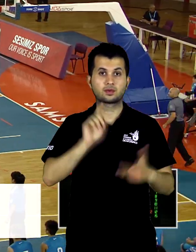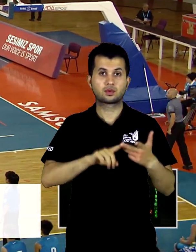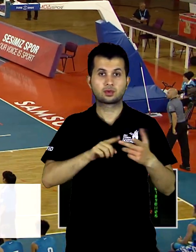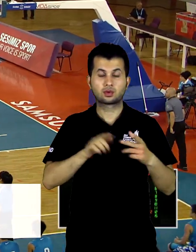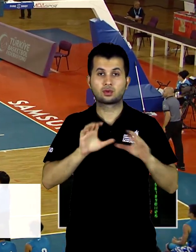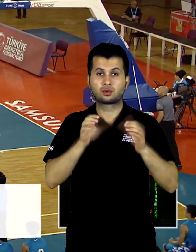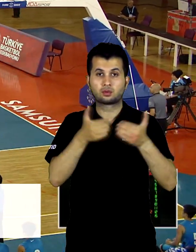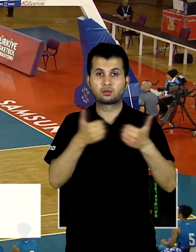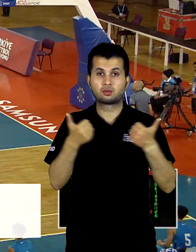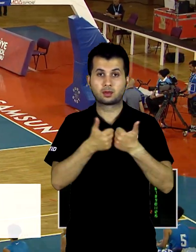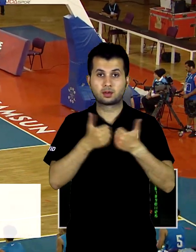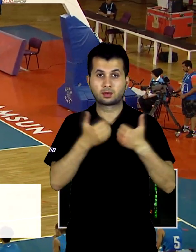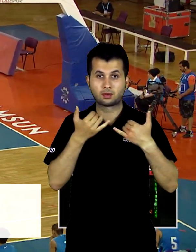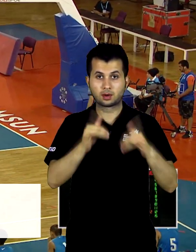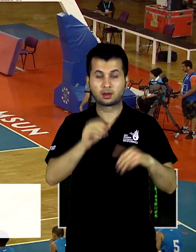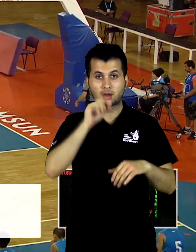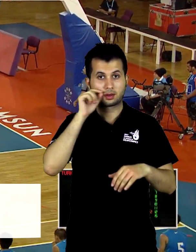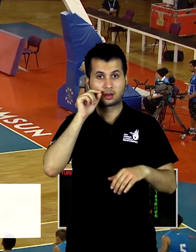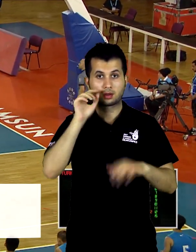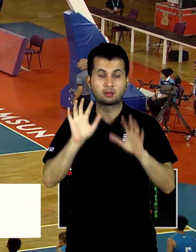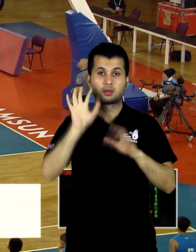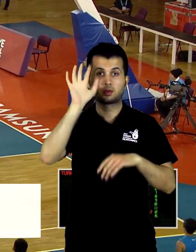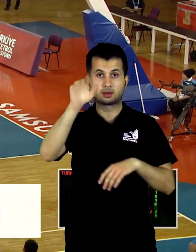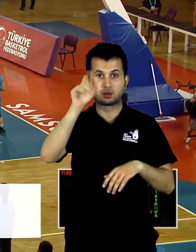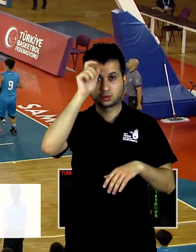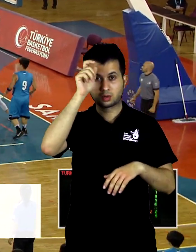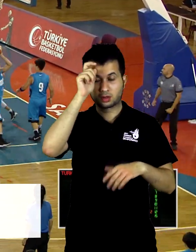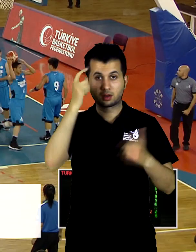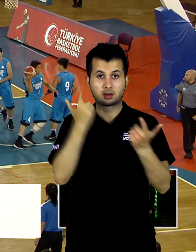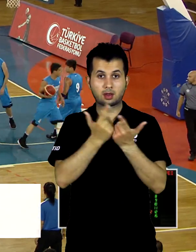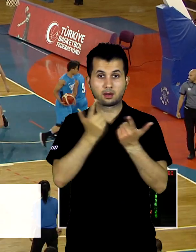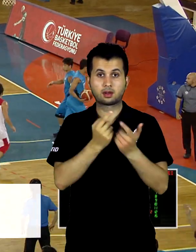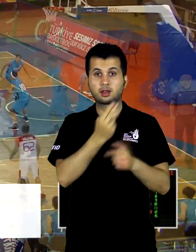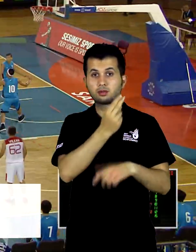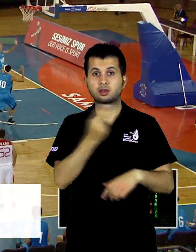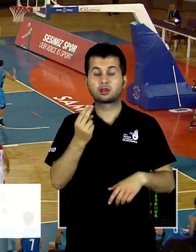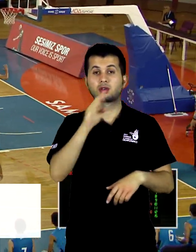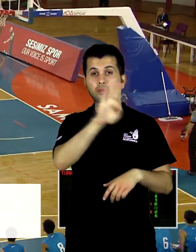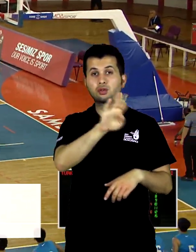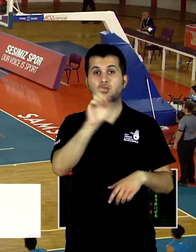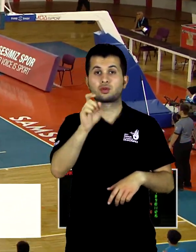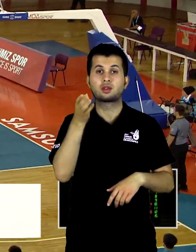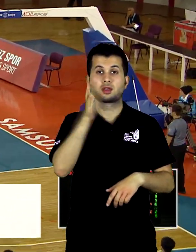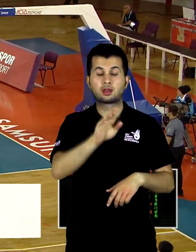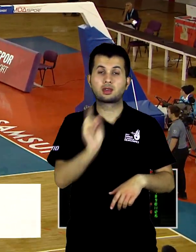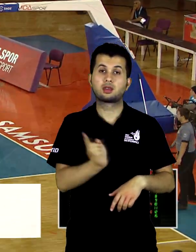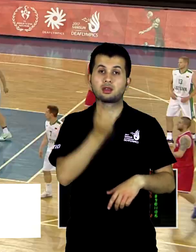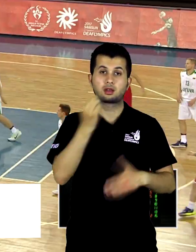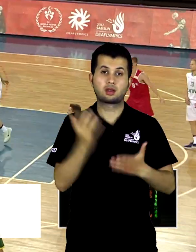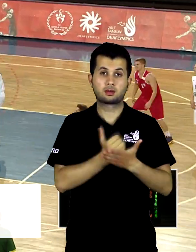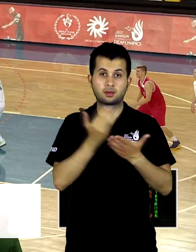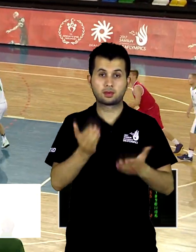Üçüncü grup maçlarının oynandığı erkek basketbolda Türkiye, Tayvan'ı 79-48 yendi ve ilk galibiyetini aldı.